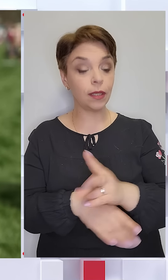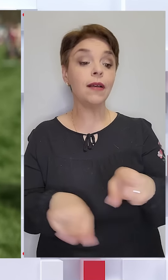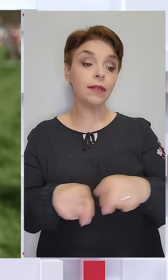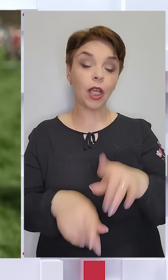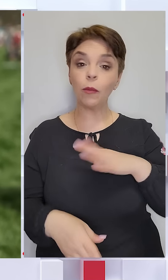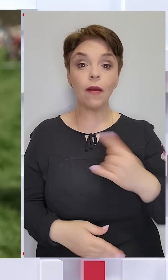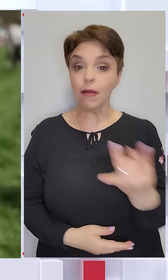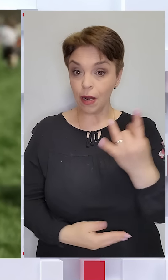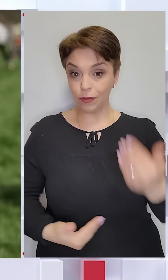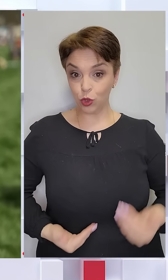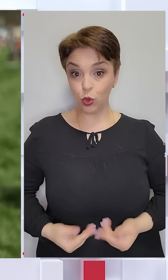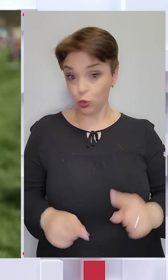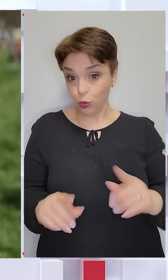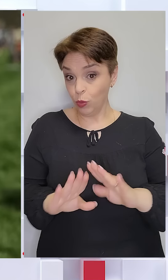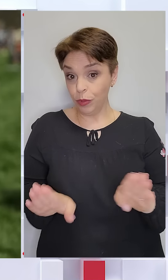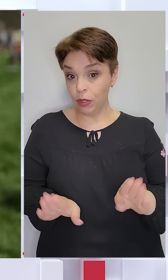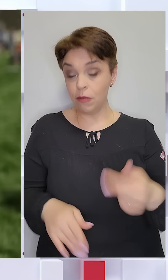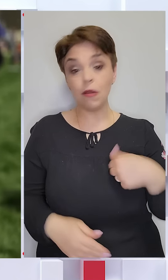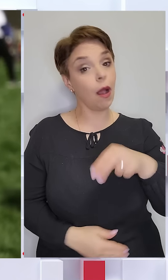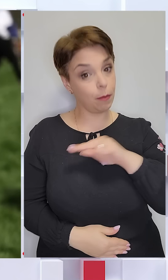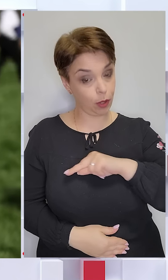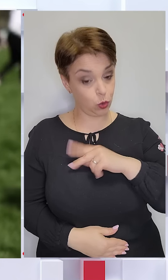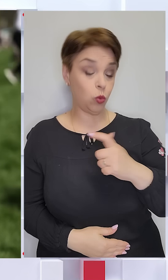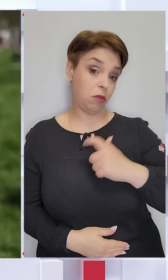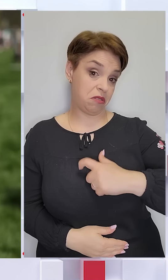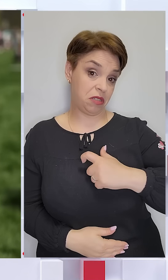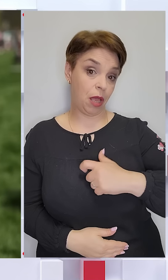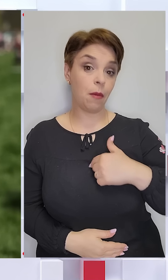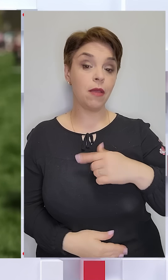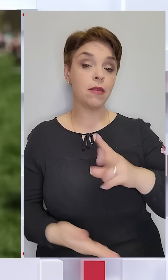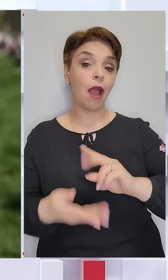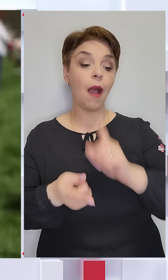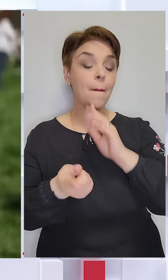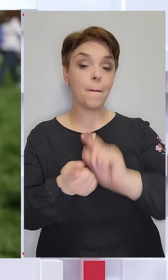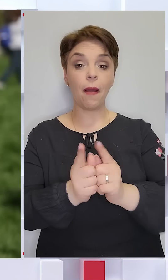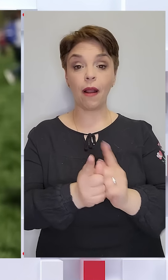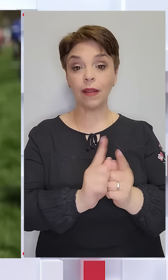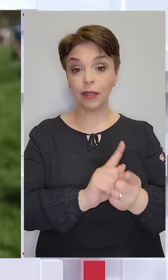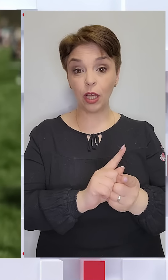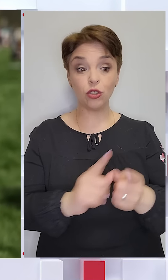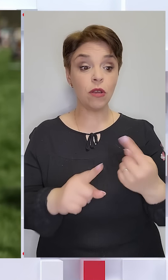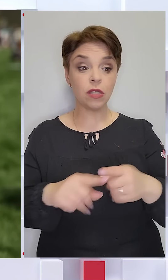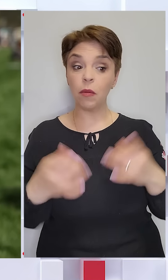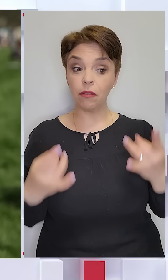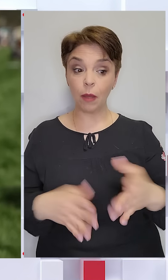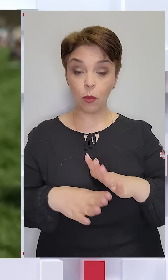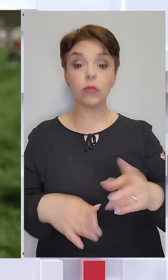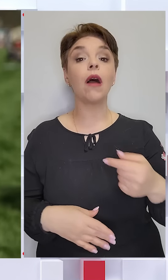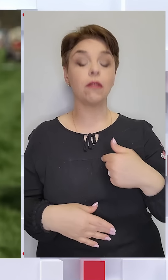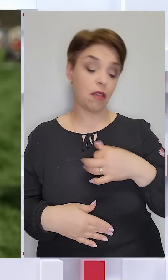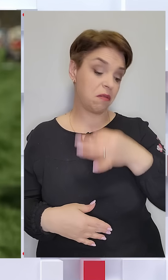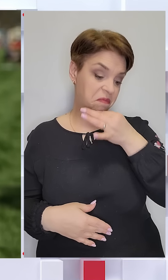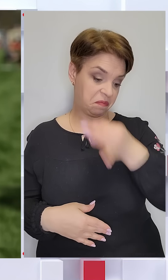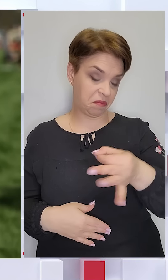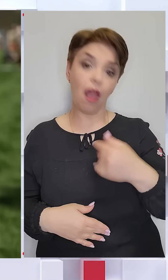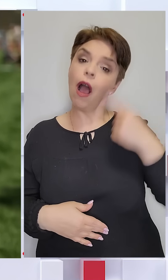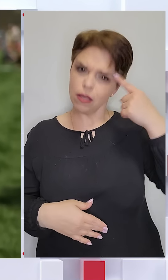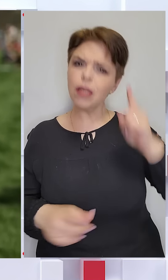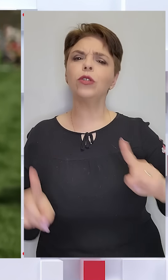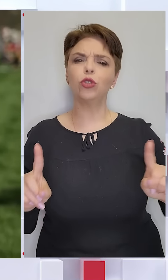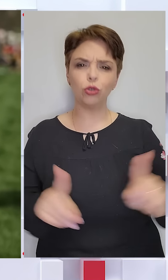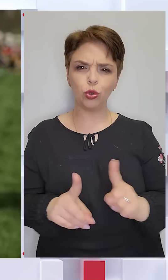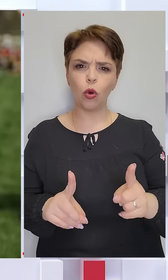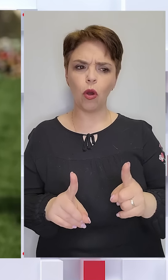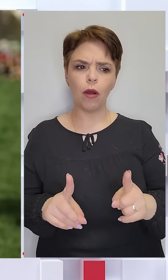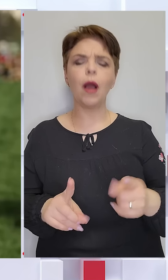Таке буває раз у житті, чому б ні? Я працюю на себе, я лінгвістка-перекладачка. Це було непросто, але я сказала, а знаєте що,